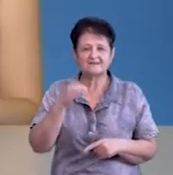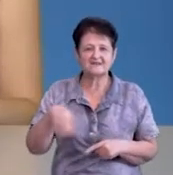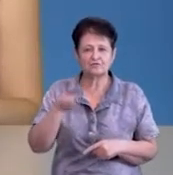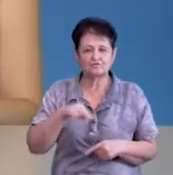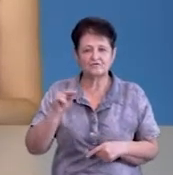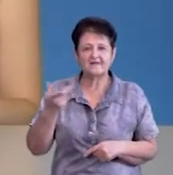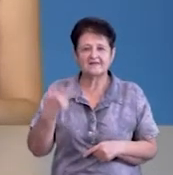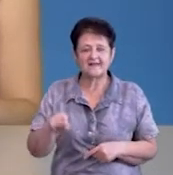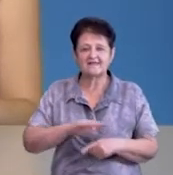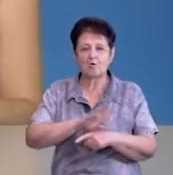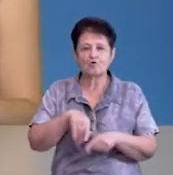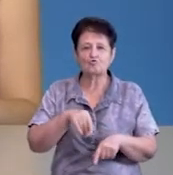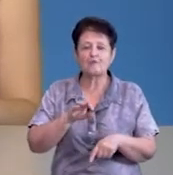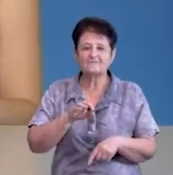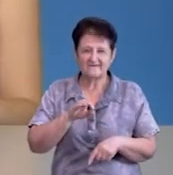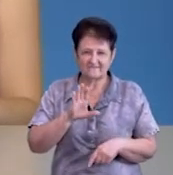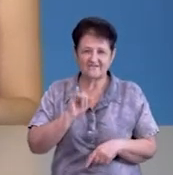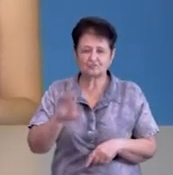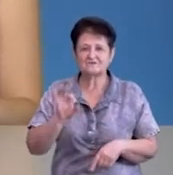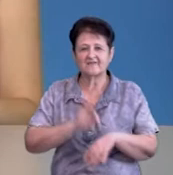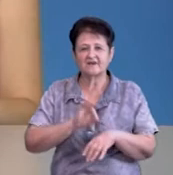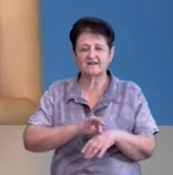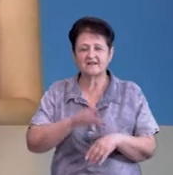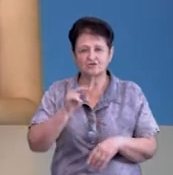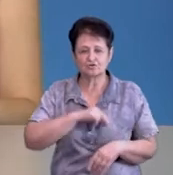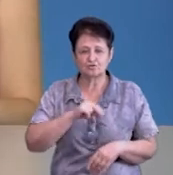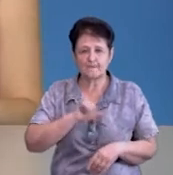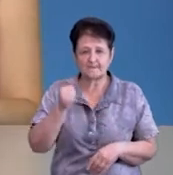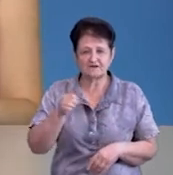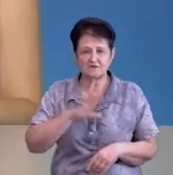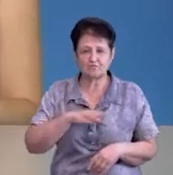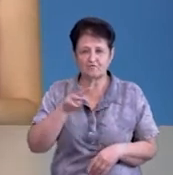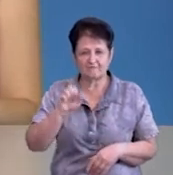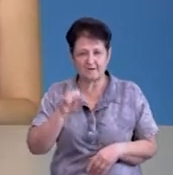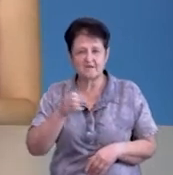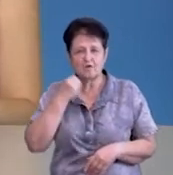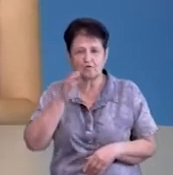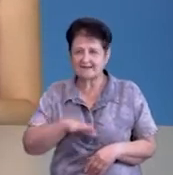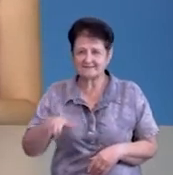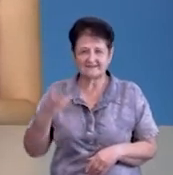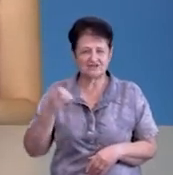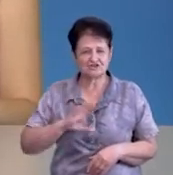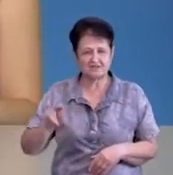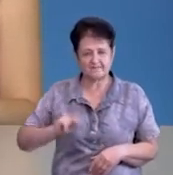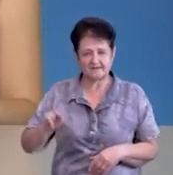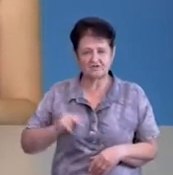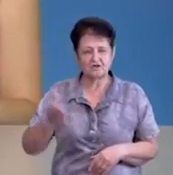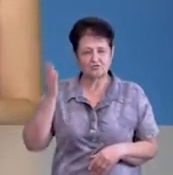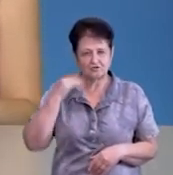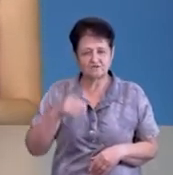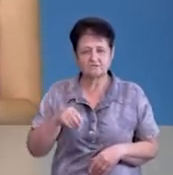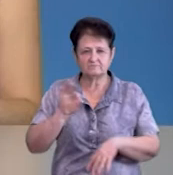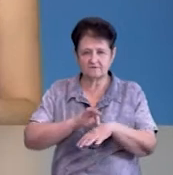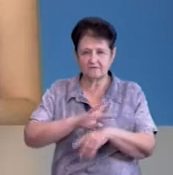Чернігові, де на коронавірус захворіли співробітники. Перший випадок виявили наприкінці травня, коли садки ще не працювали. Тоді ковід